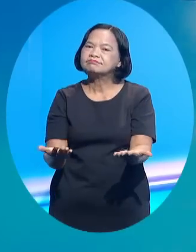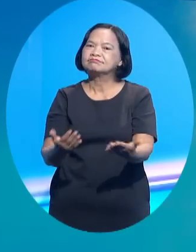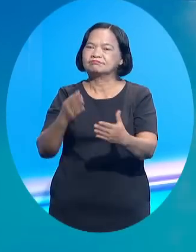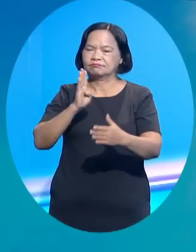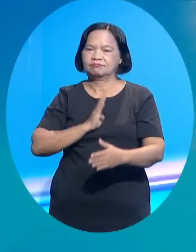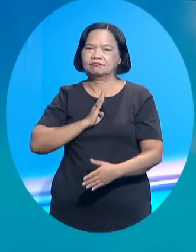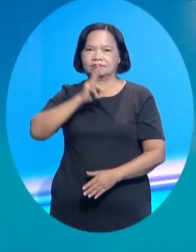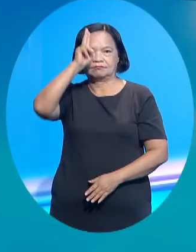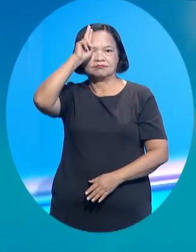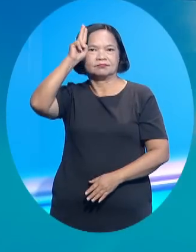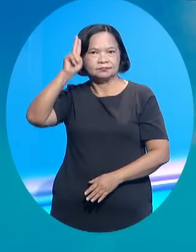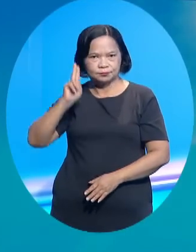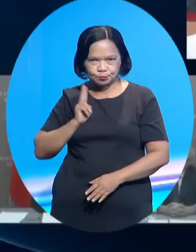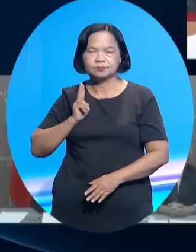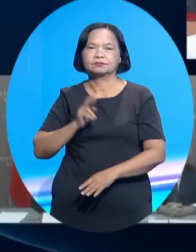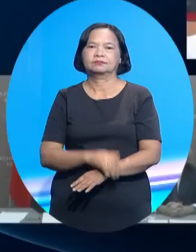của Bộ Quốc phòng.